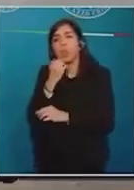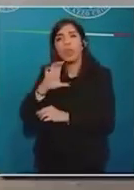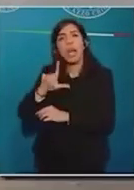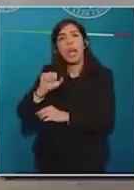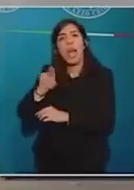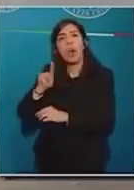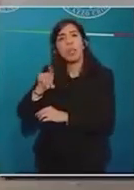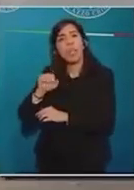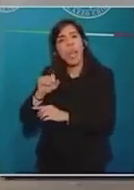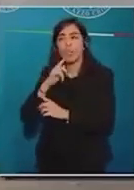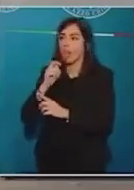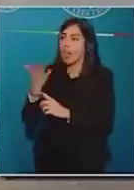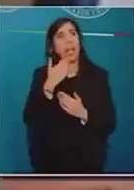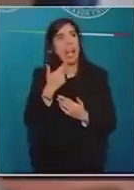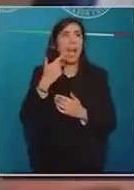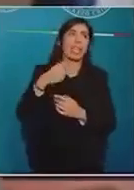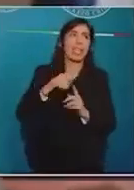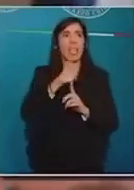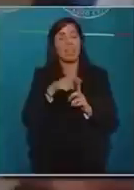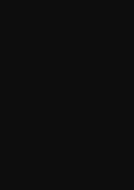Ti ringrazio per avervi ringraziato, ma non può essere...